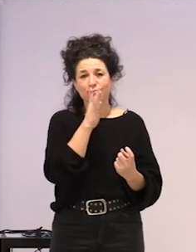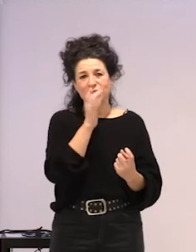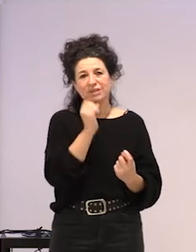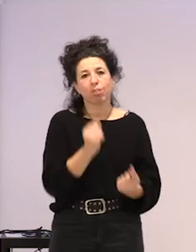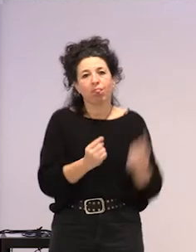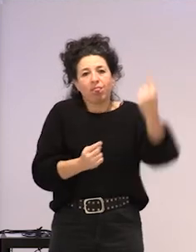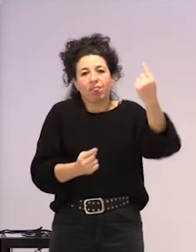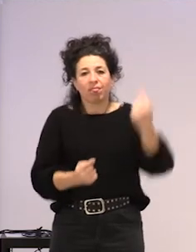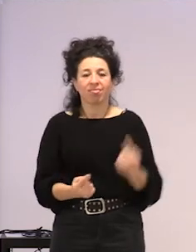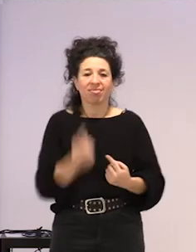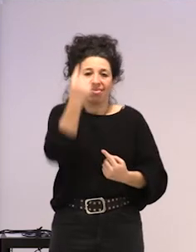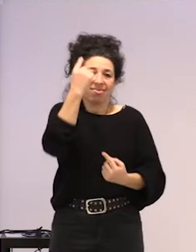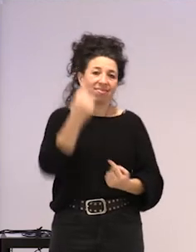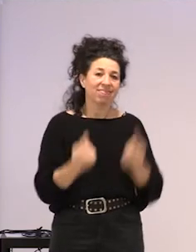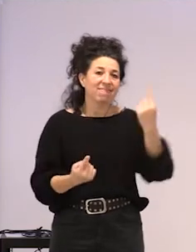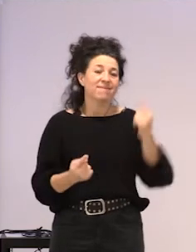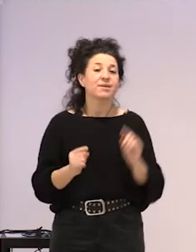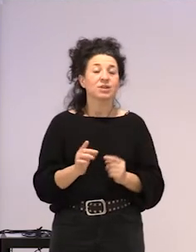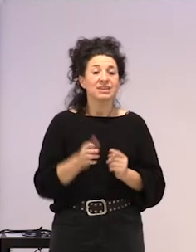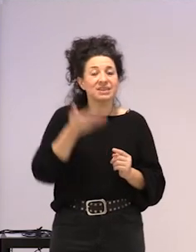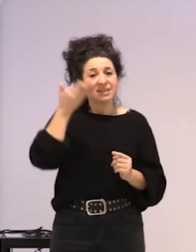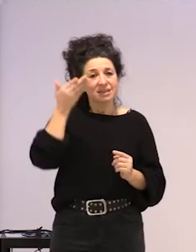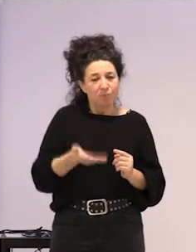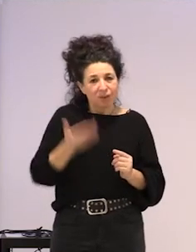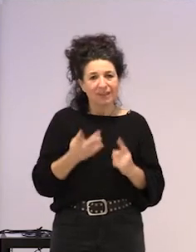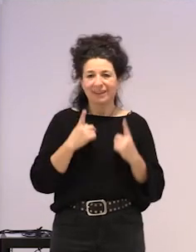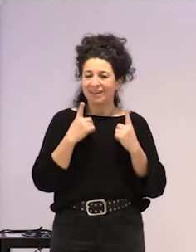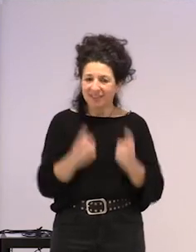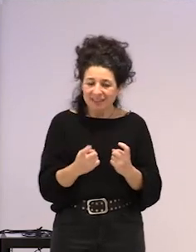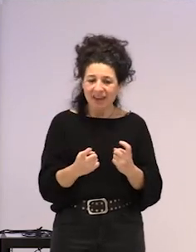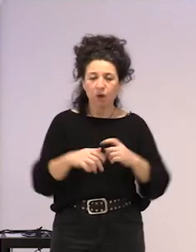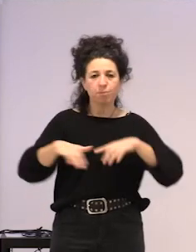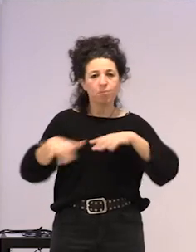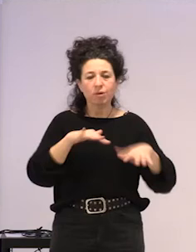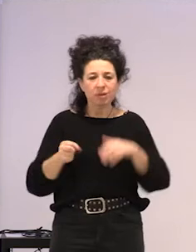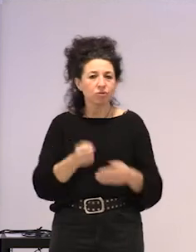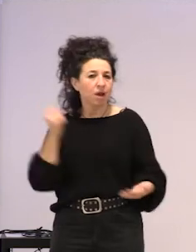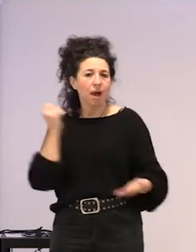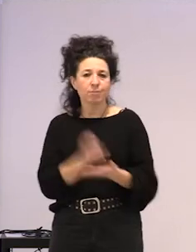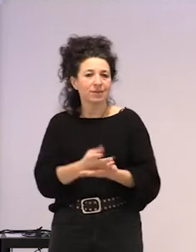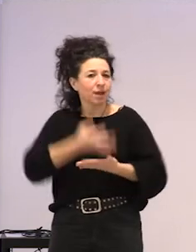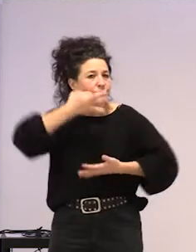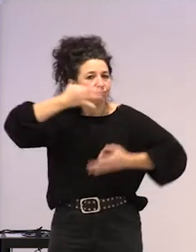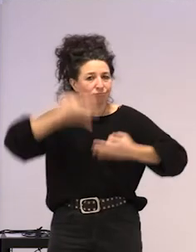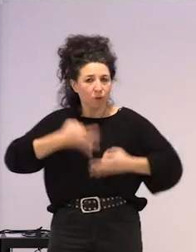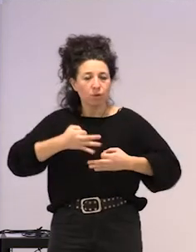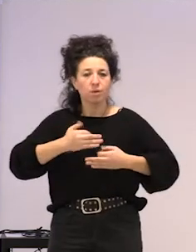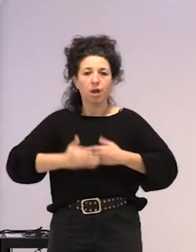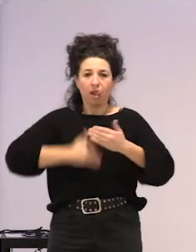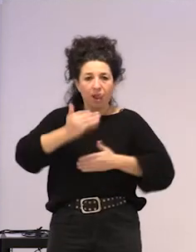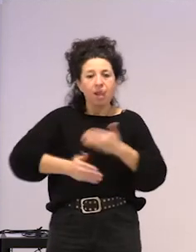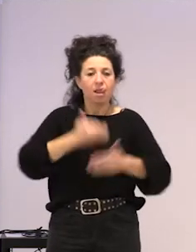ez, eta beharrezkoa izango litzateke mugimenduek, ba, egitea puztu bat honetan, ez, zaintzaio kontutan hartzea, eta